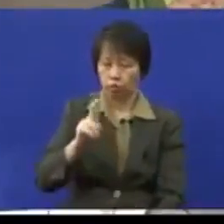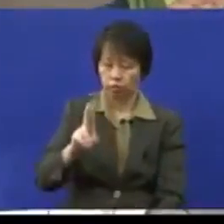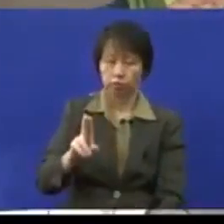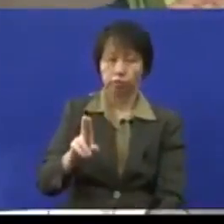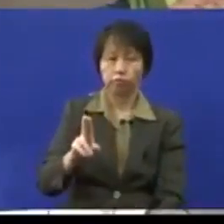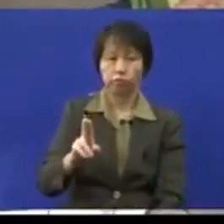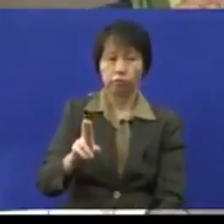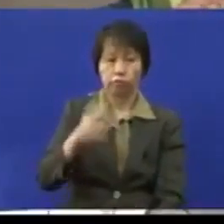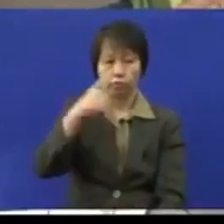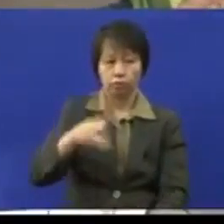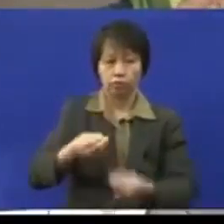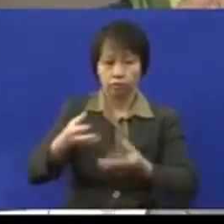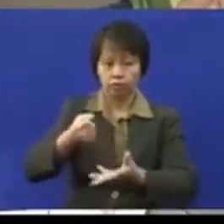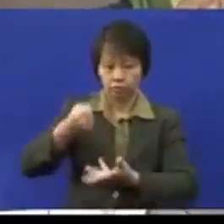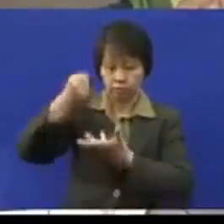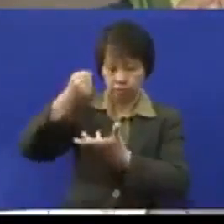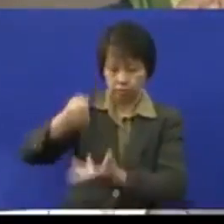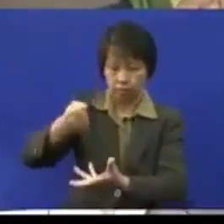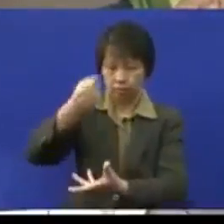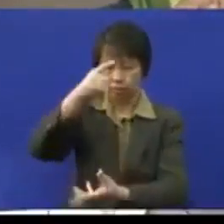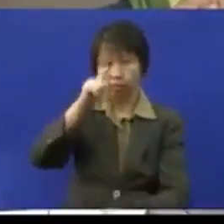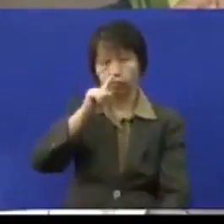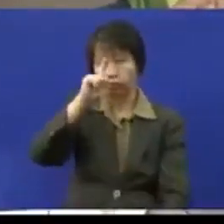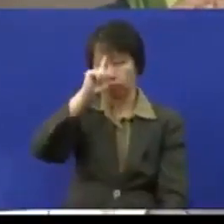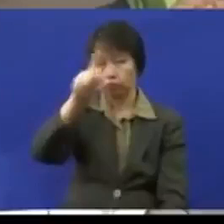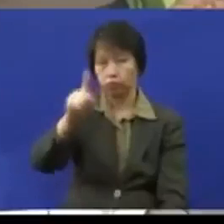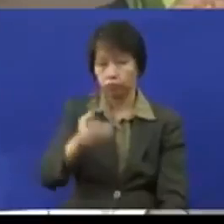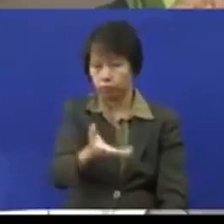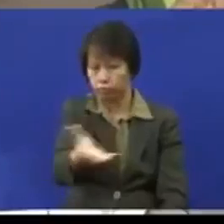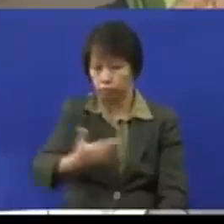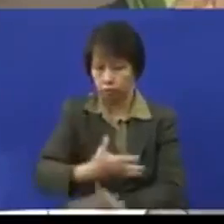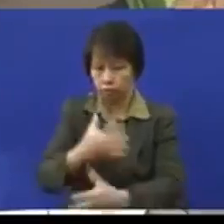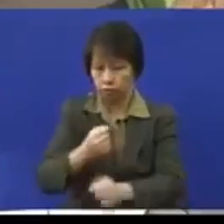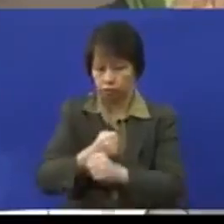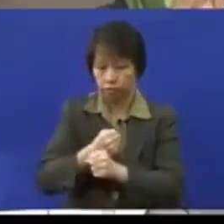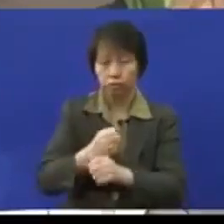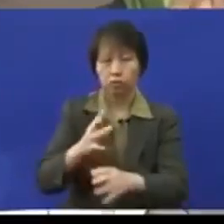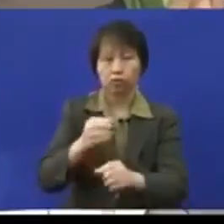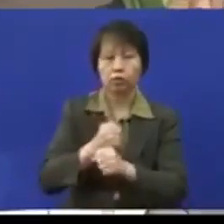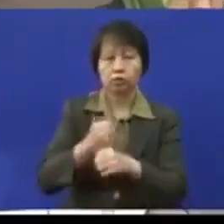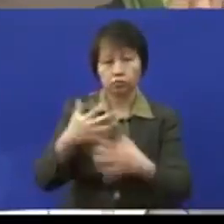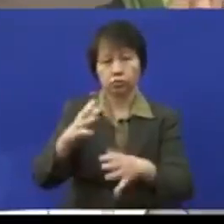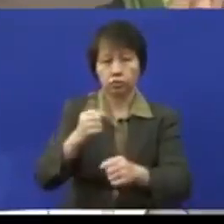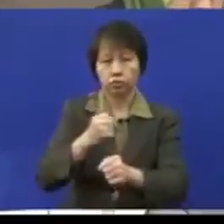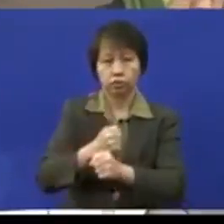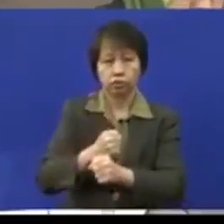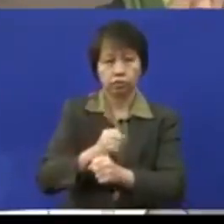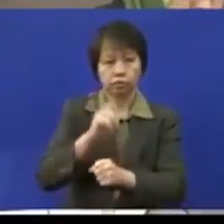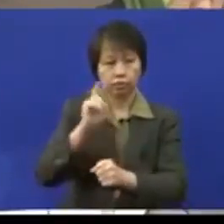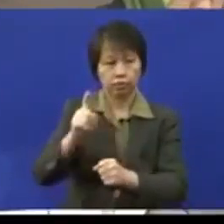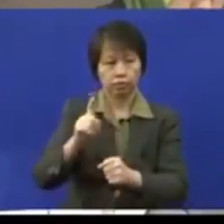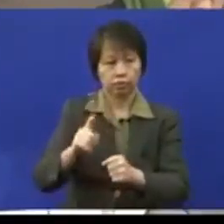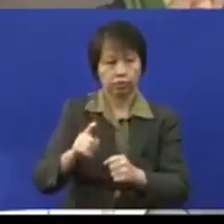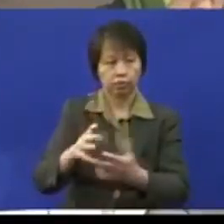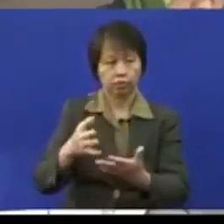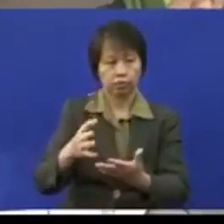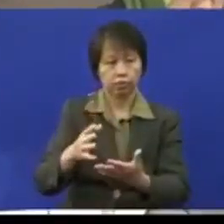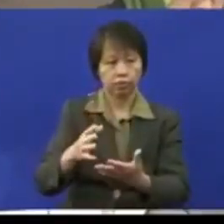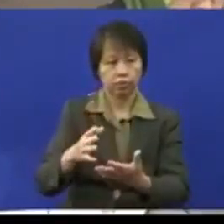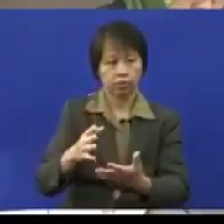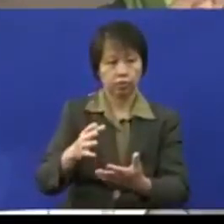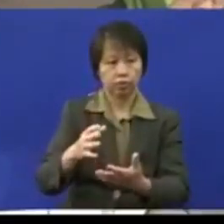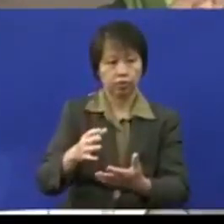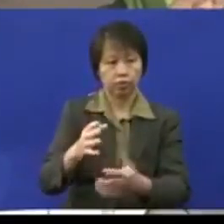memberikan dana khusus untuk memastikan mereka telah mendapat satu suntikan iaitu EIP dapat satu